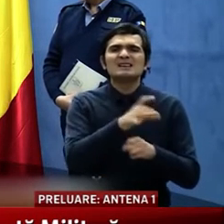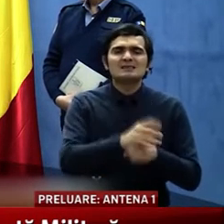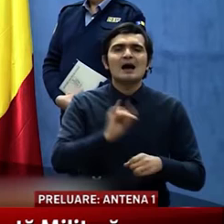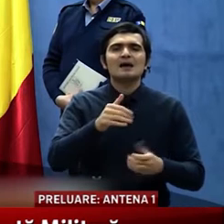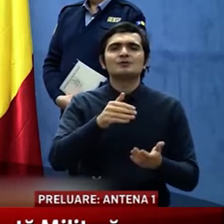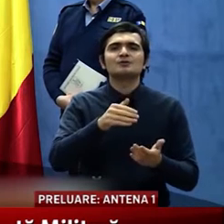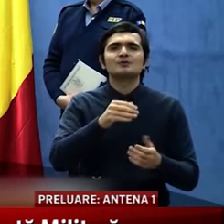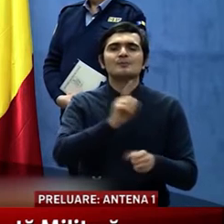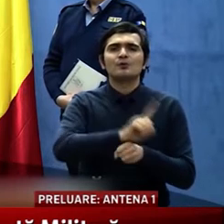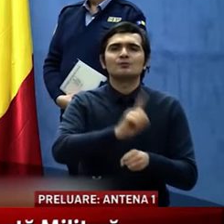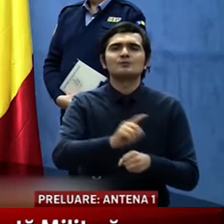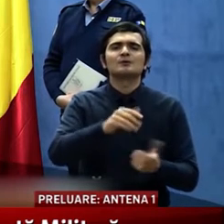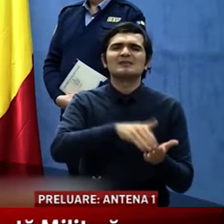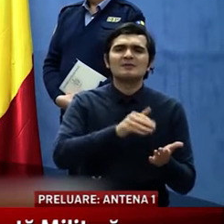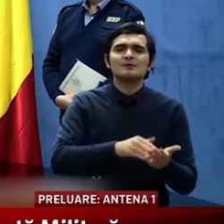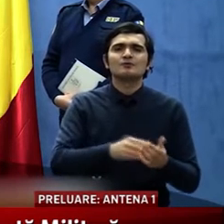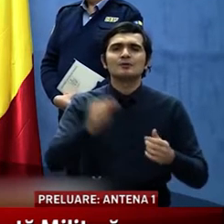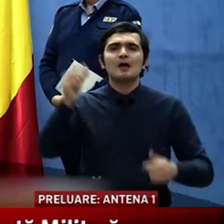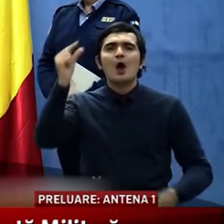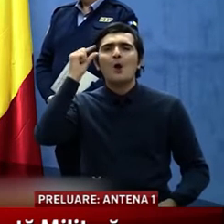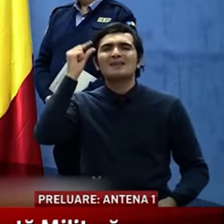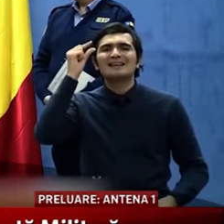servicilor de optică medicală.